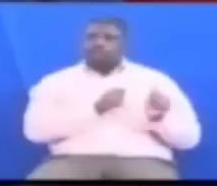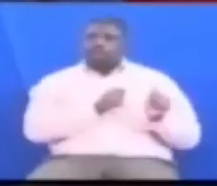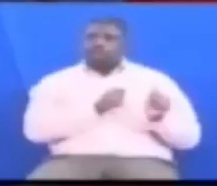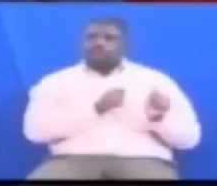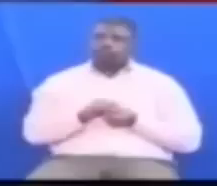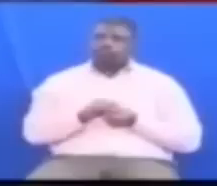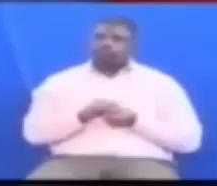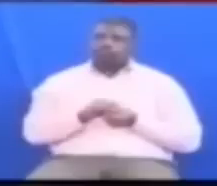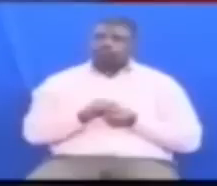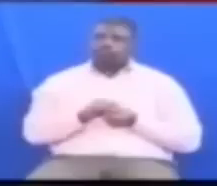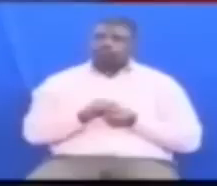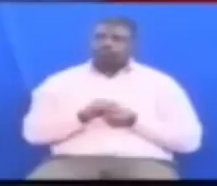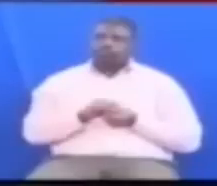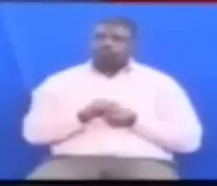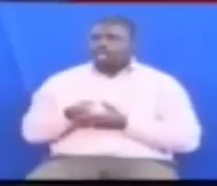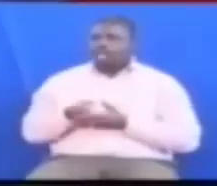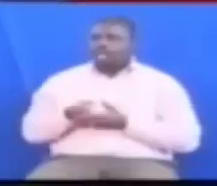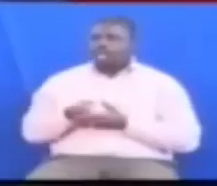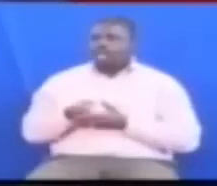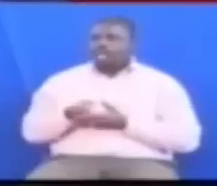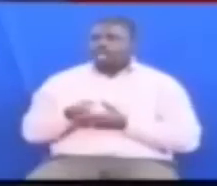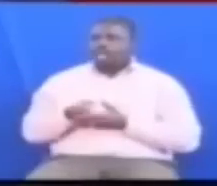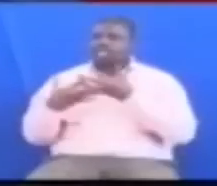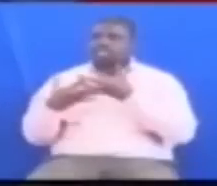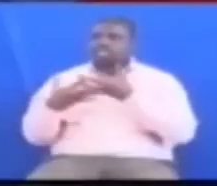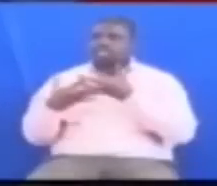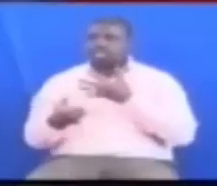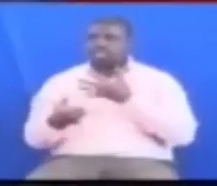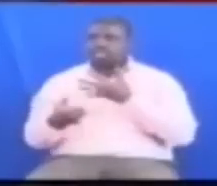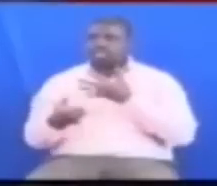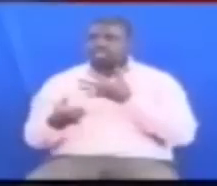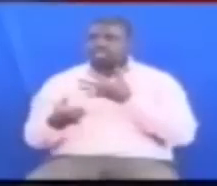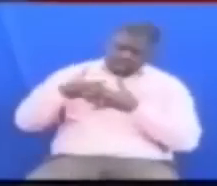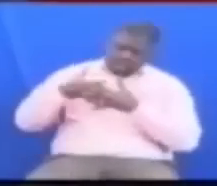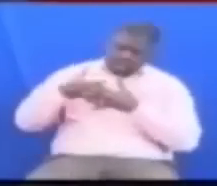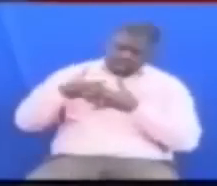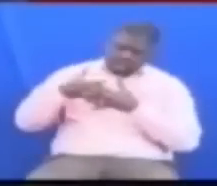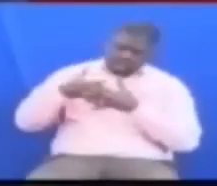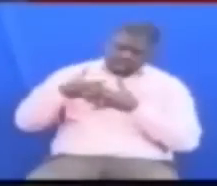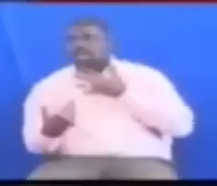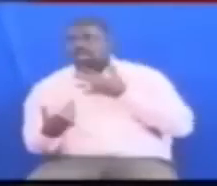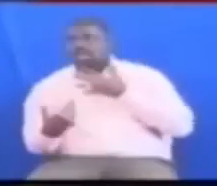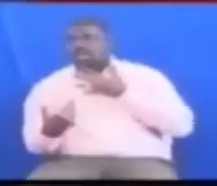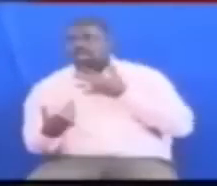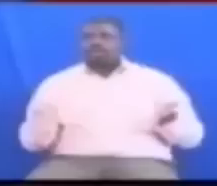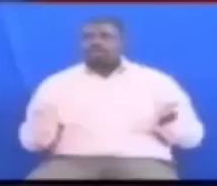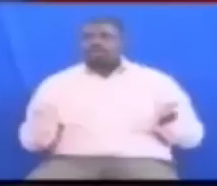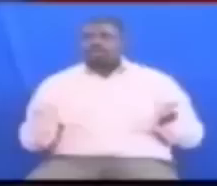vifaa Hospitali hile haina x-ray Hospitali hile haina haina vifaa Vya kupimia